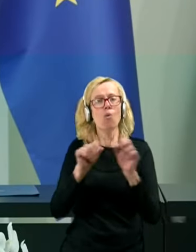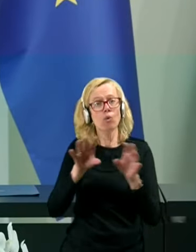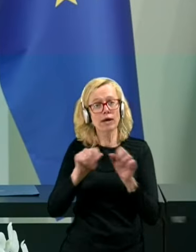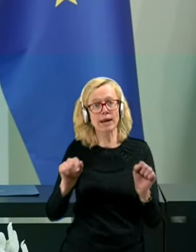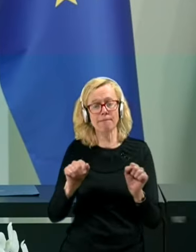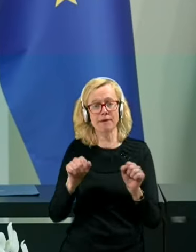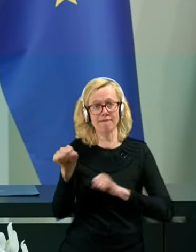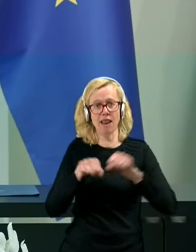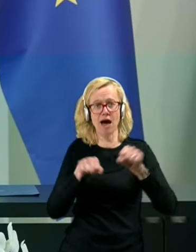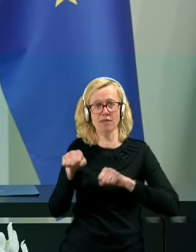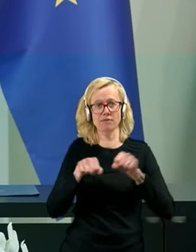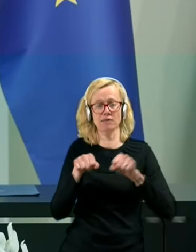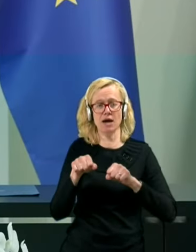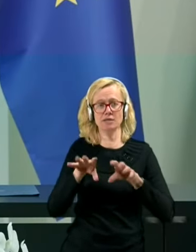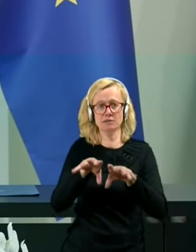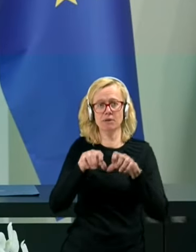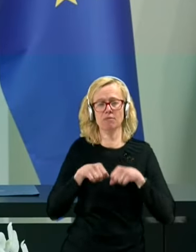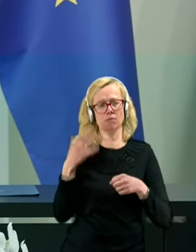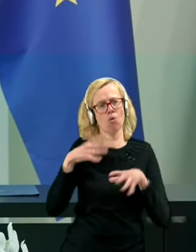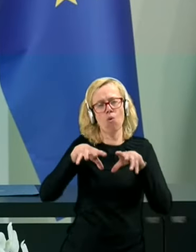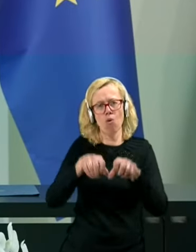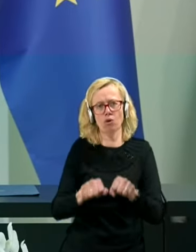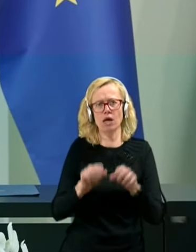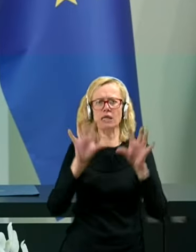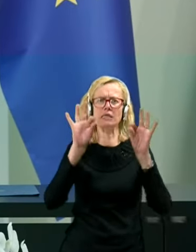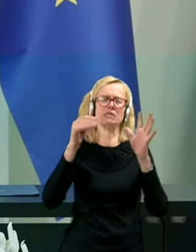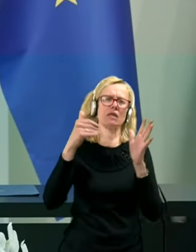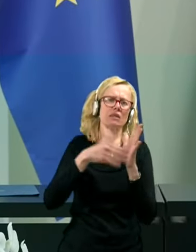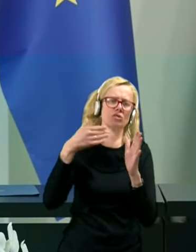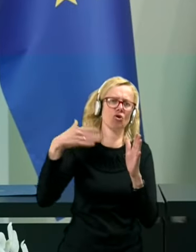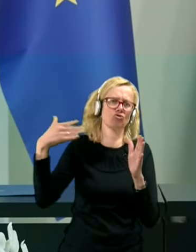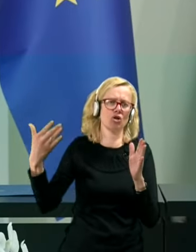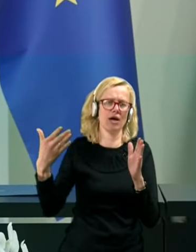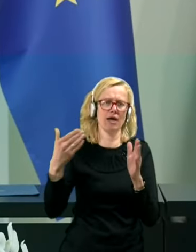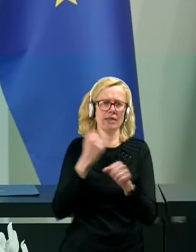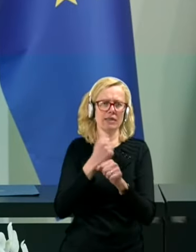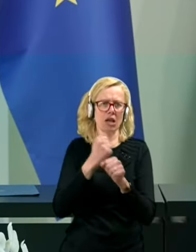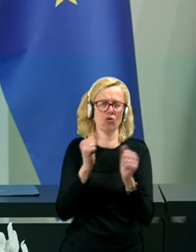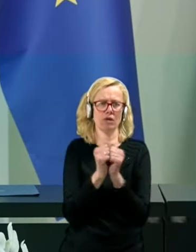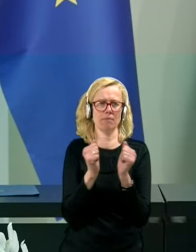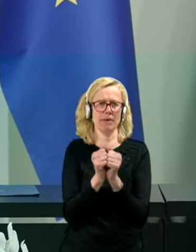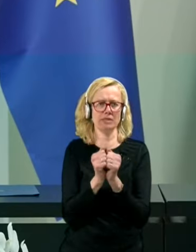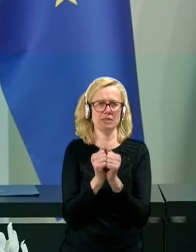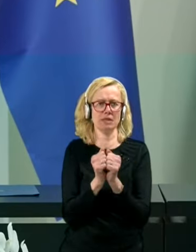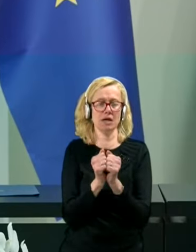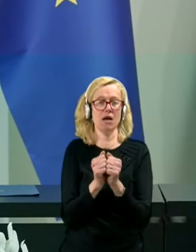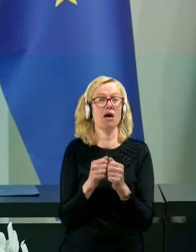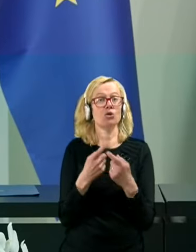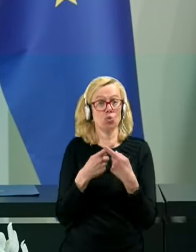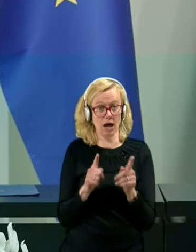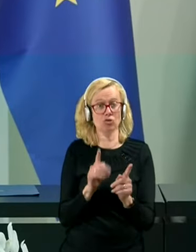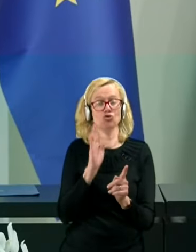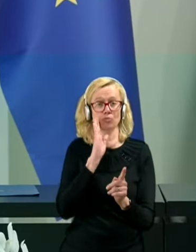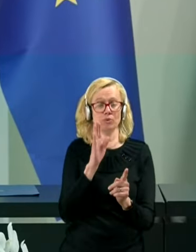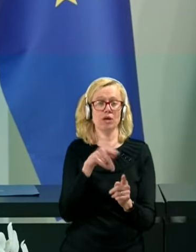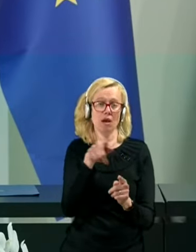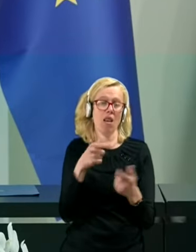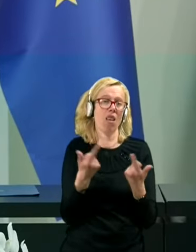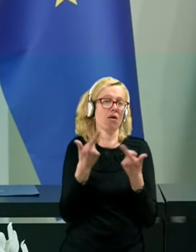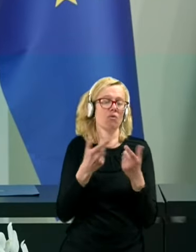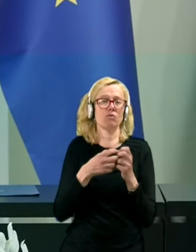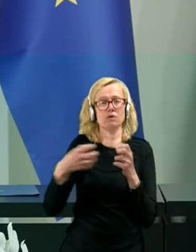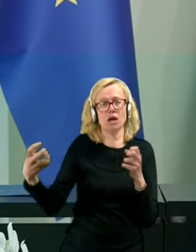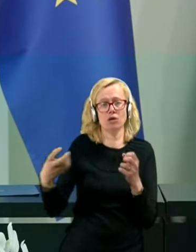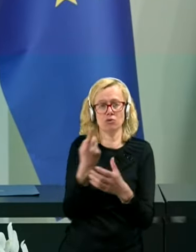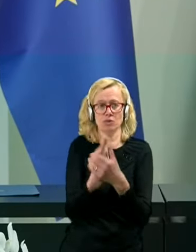sprejemala, je bilo ohranjenih na 10 tisoč delovnih mest, ki bi sicer trajno izginila